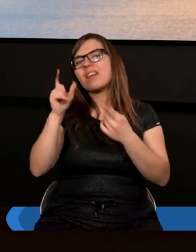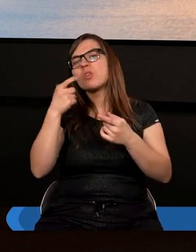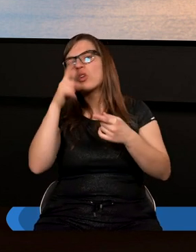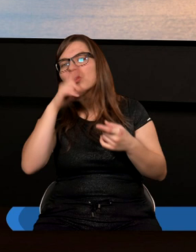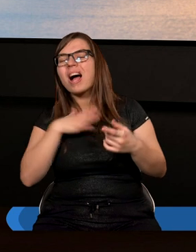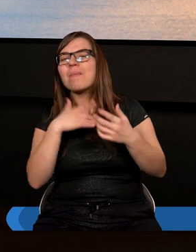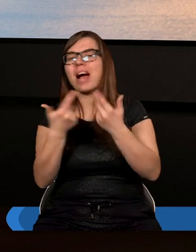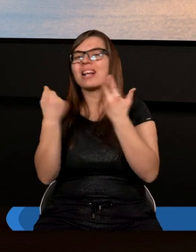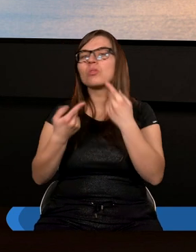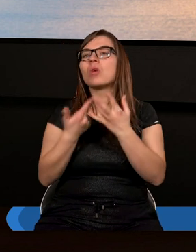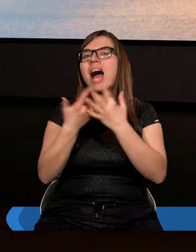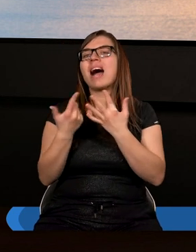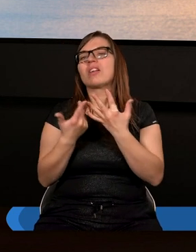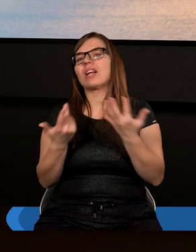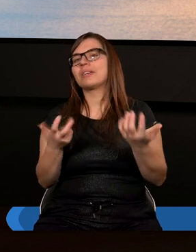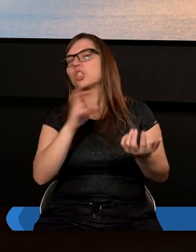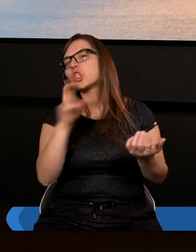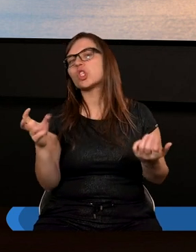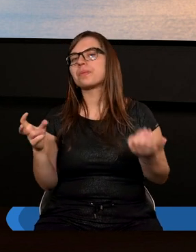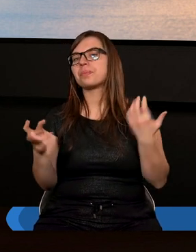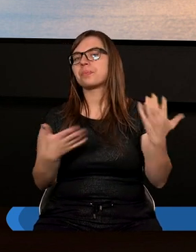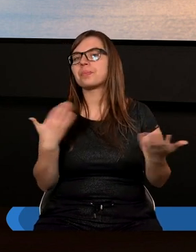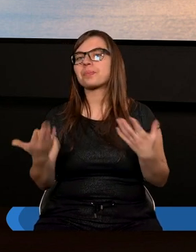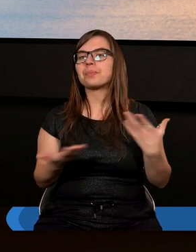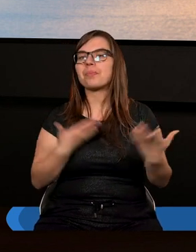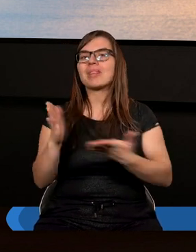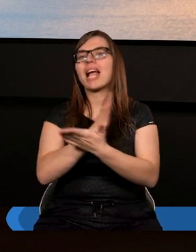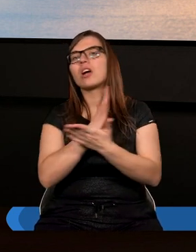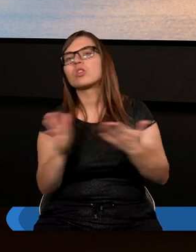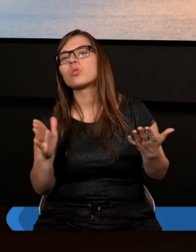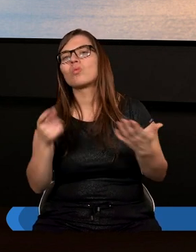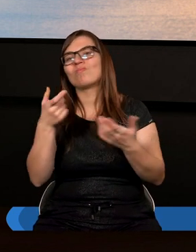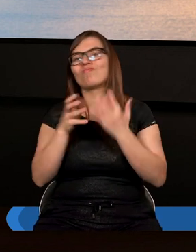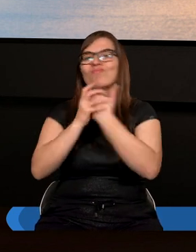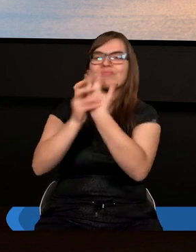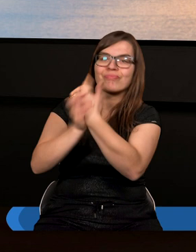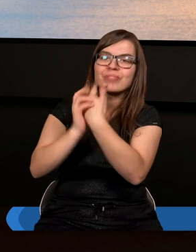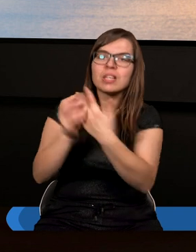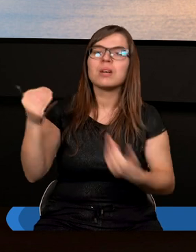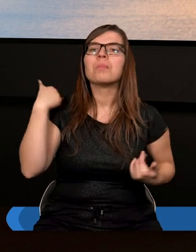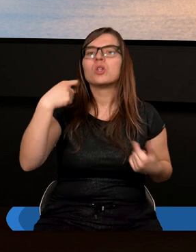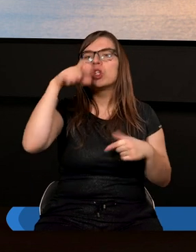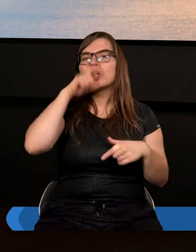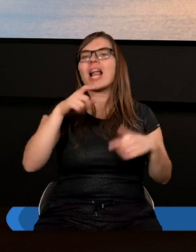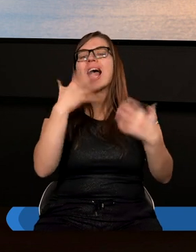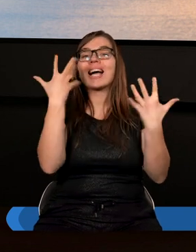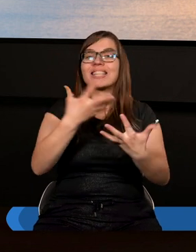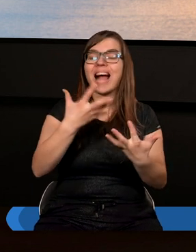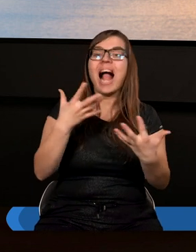w sytuacjach, gdy niektórzy złożyczyli mu albo zależało im na tym, aby w jakiś sposób